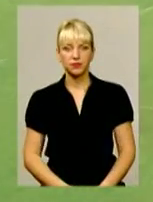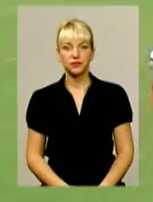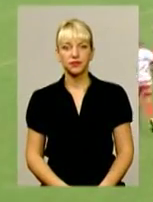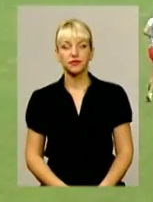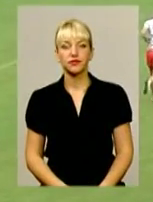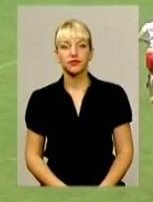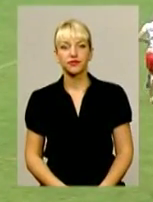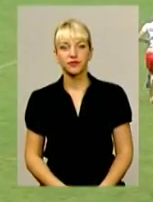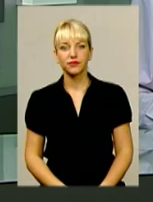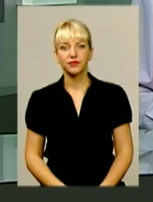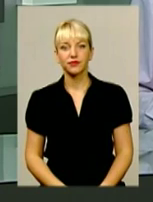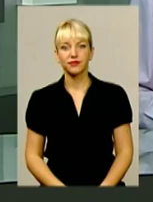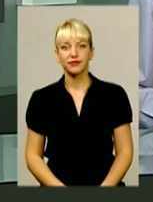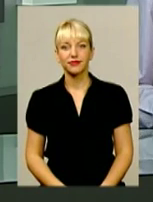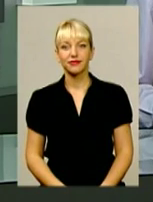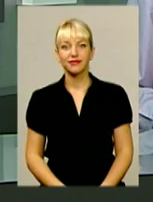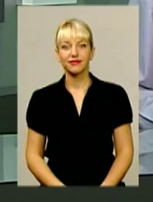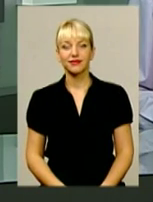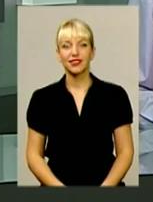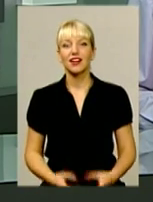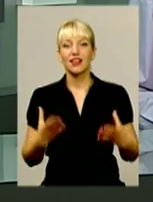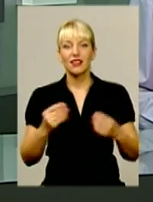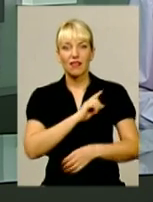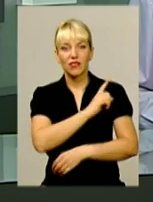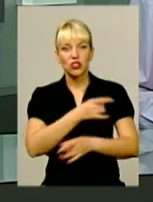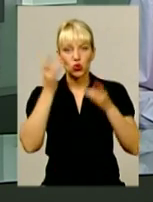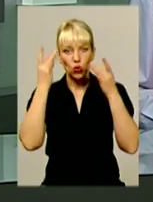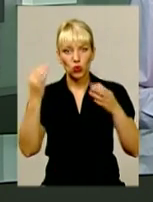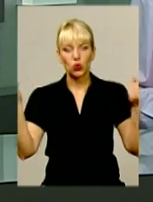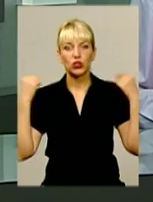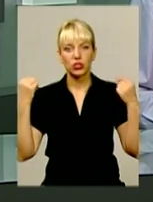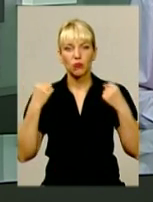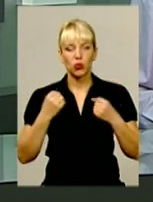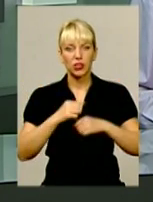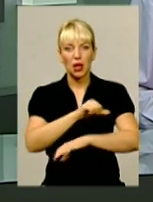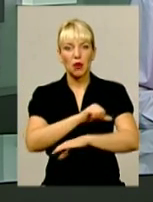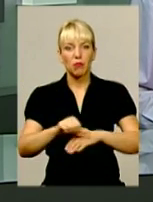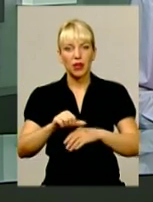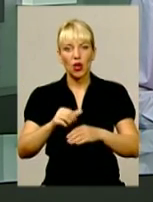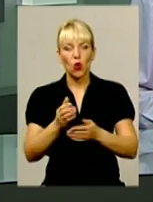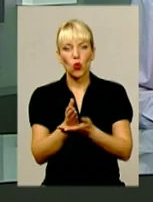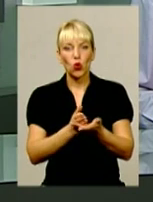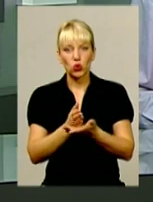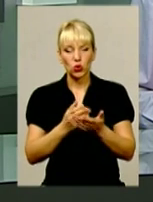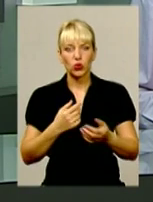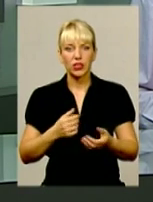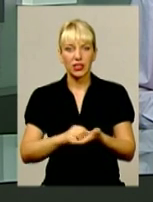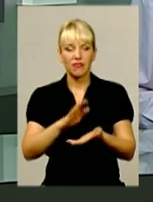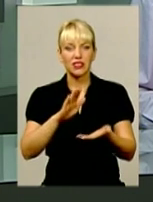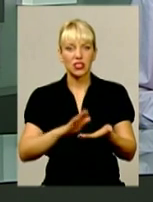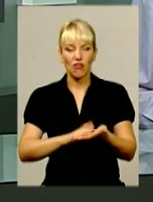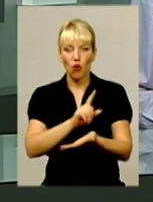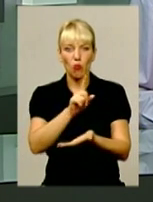інформаційного випуску. День фізичної культури і спорту прикордонники України відзначають в обов'язковому